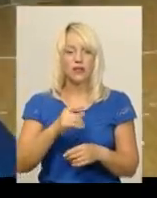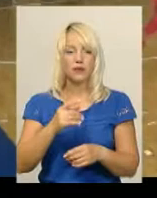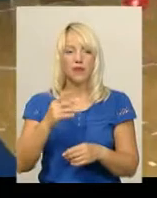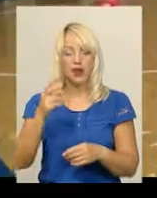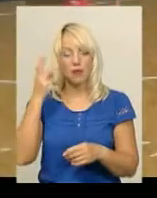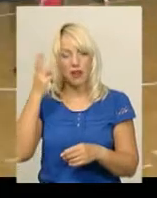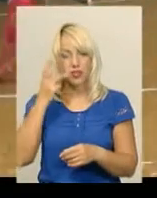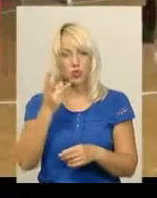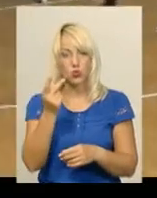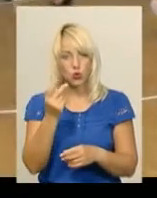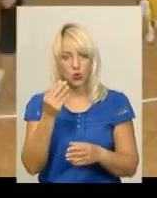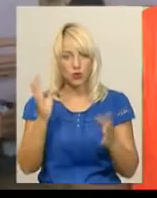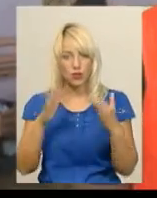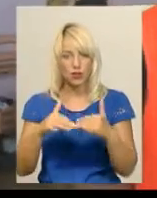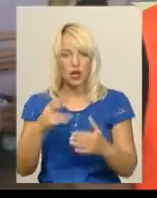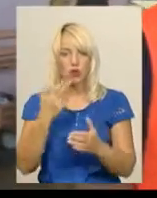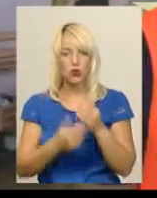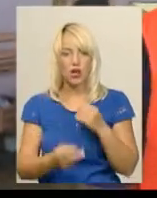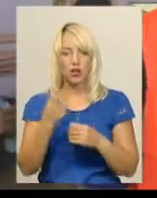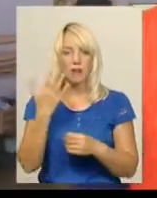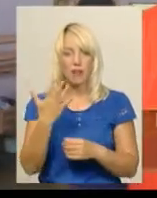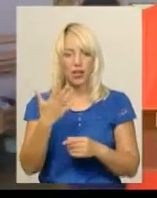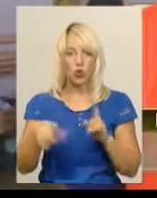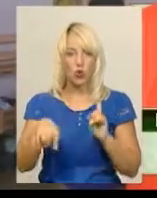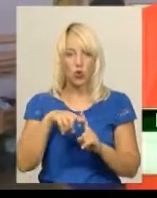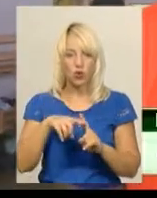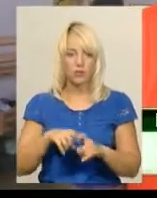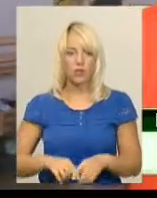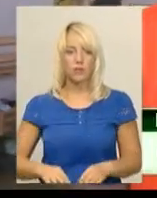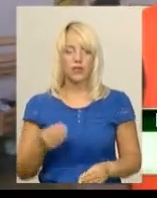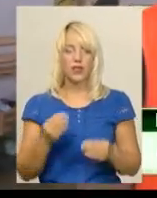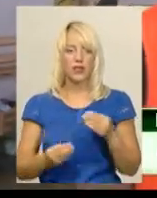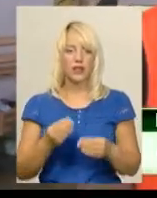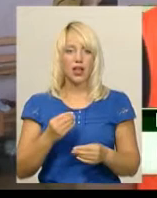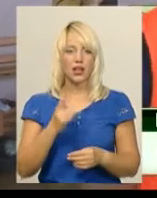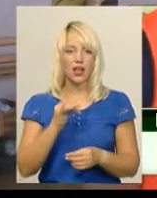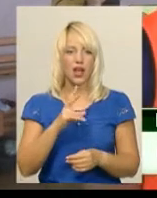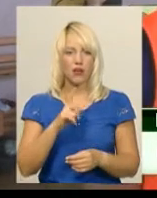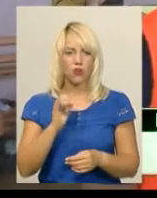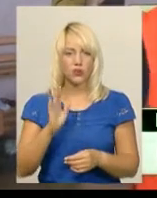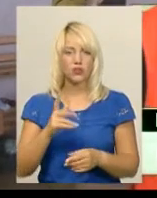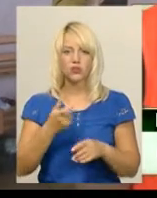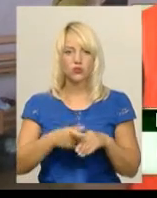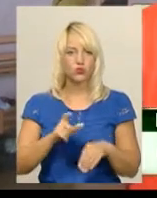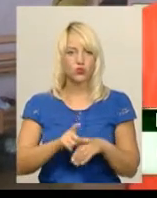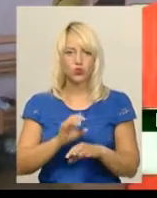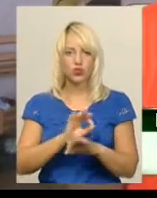програли 5 голів, забивши 3. «Грали з рекордом, дуже вишикані гравці,